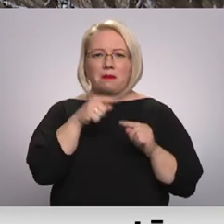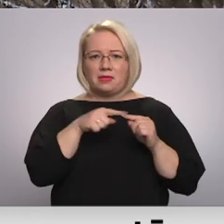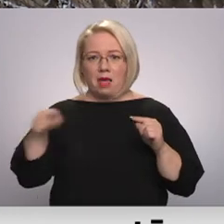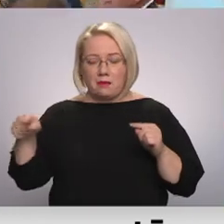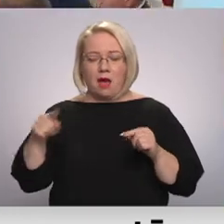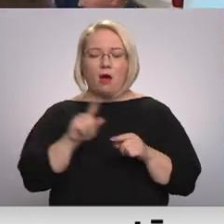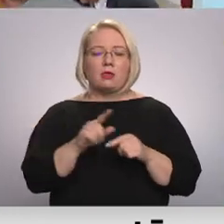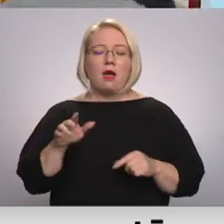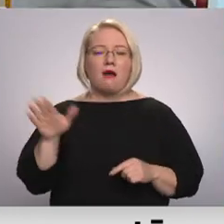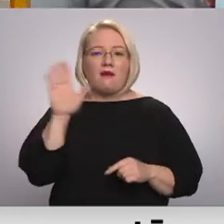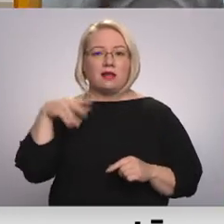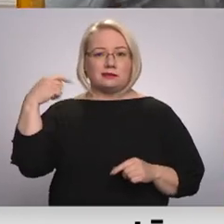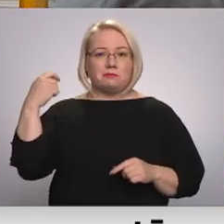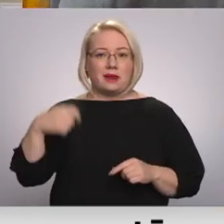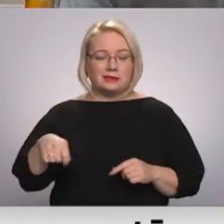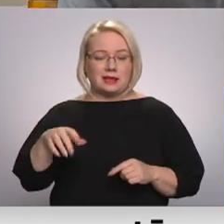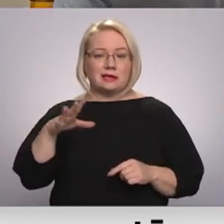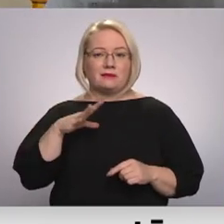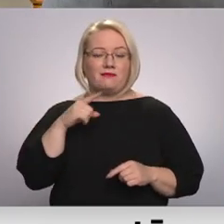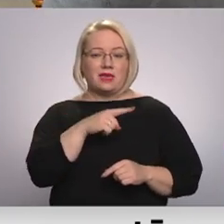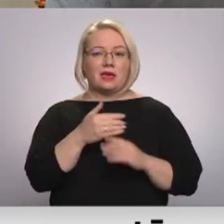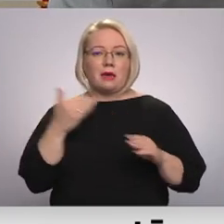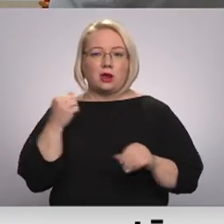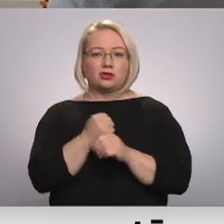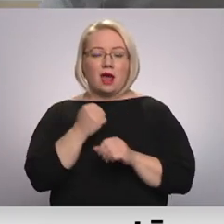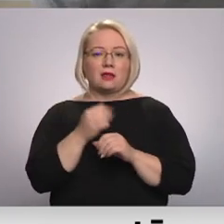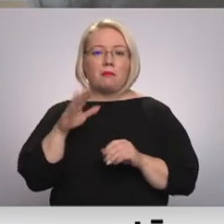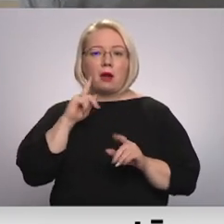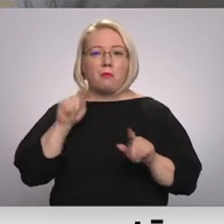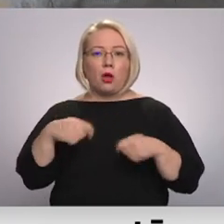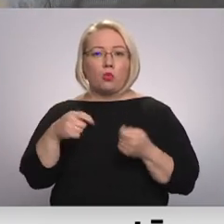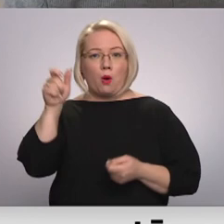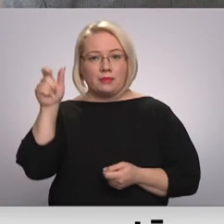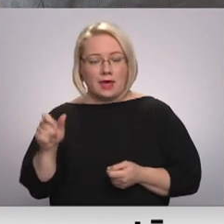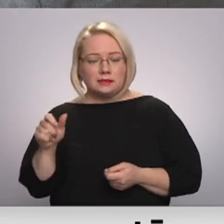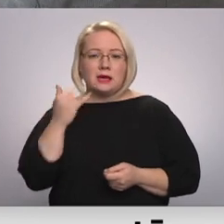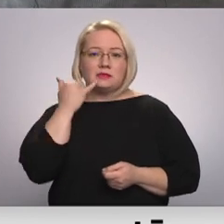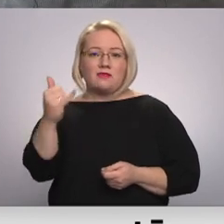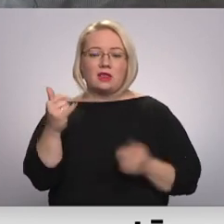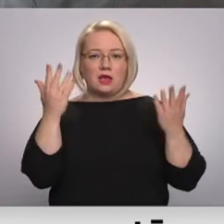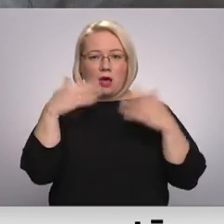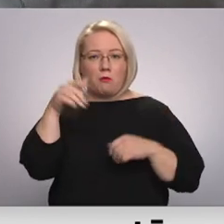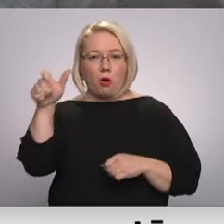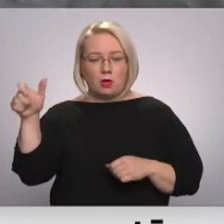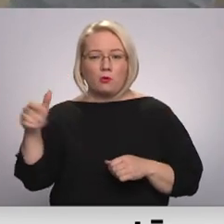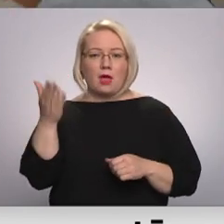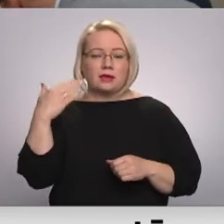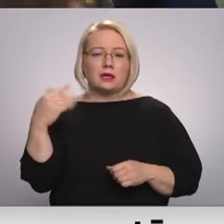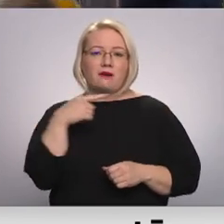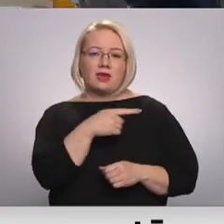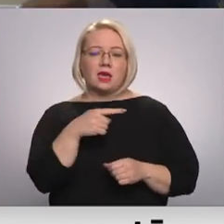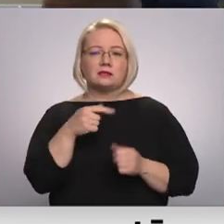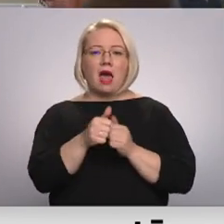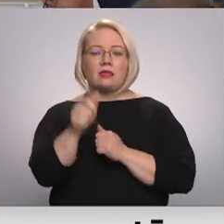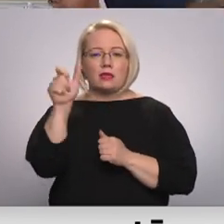valsts prezidents Eigils Levits, kura padomnieci viņa bija līdz šim, svanīja politiķiem un aicināja sātbalstīt Kucinas kandidatūru. Debatēs par